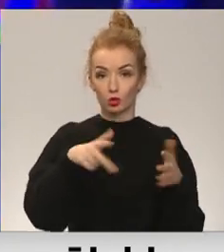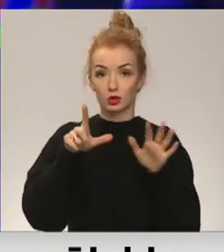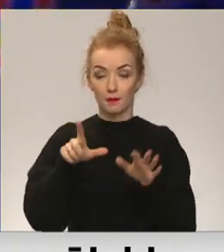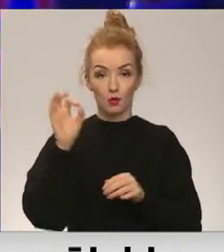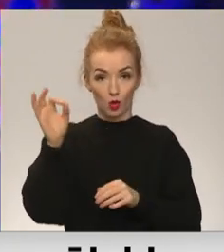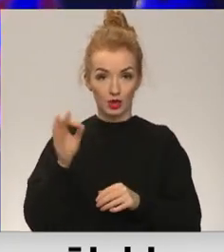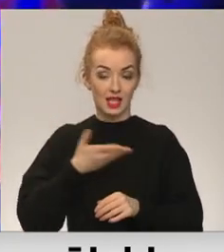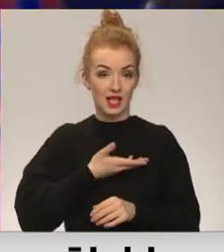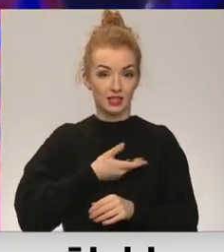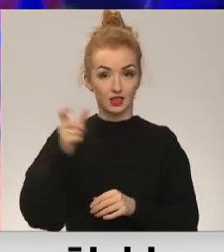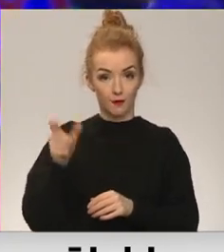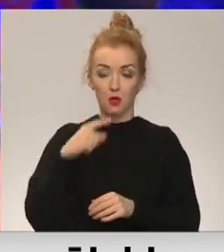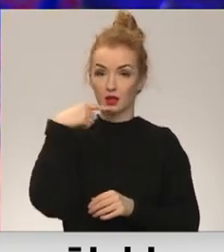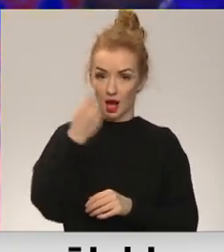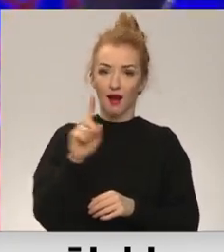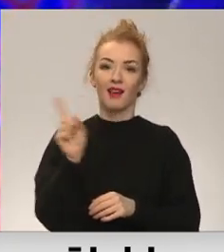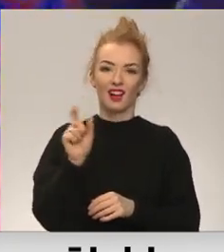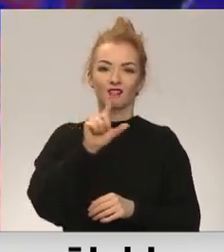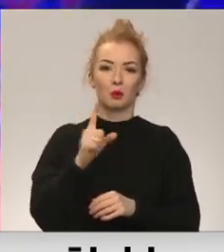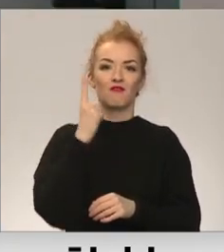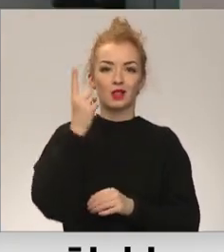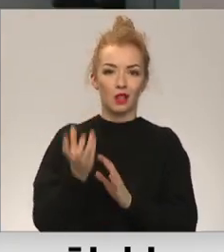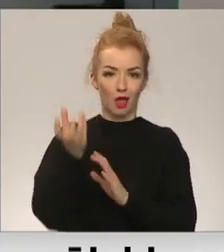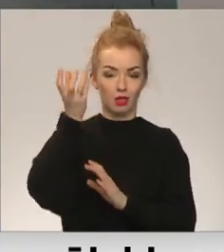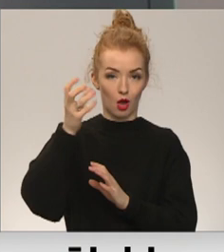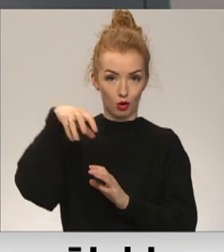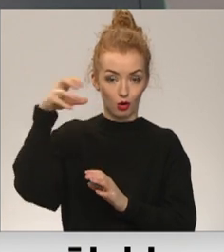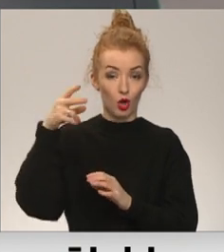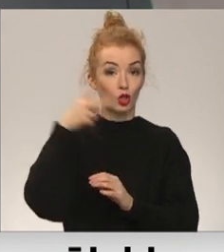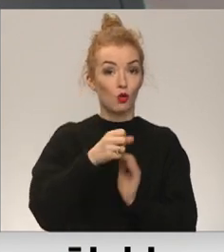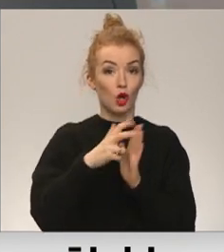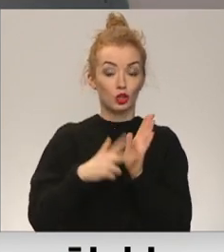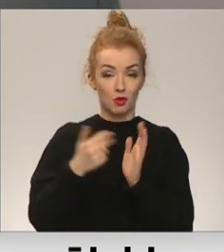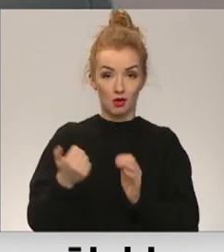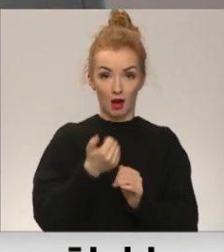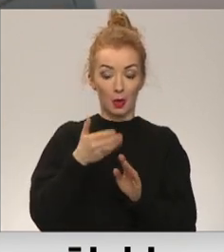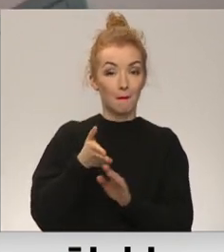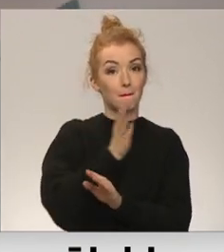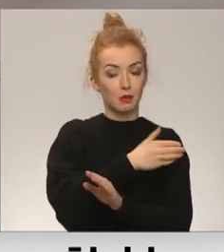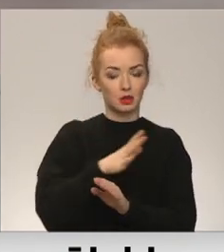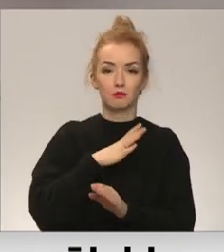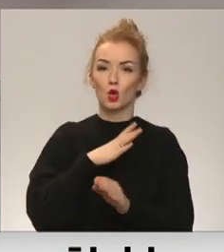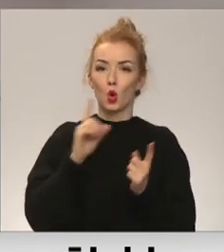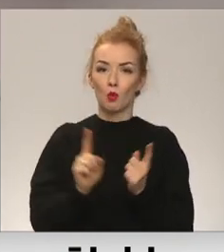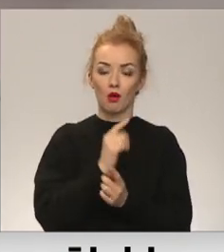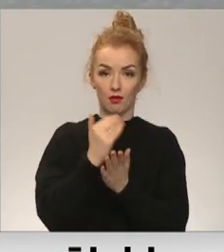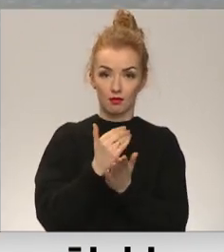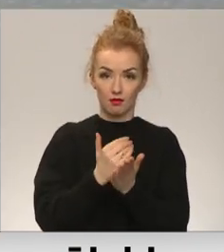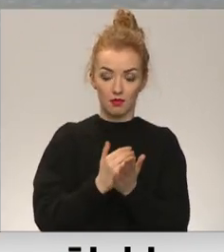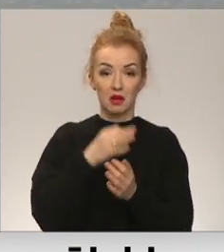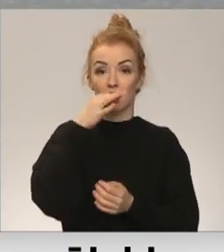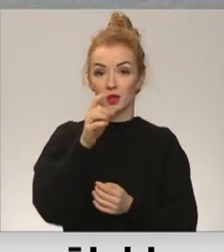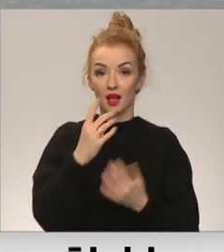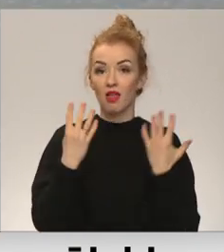iedzīvotāji norādīja, ka mājās ir vismaz viens detektors. 2018. gadā pirms tā bija obligāta prasība, tā atbildē tikai